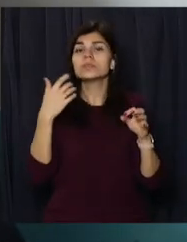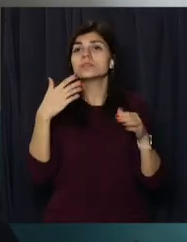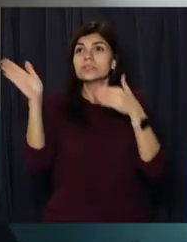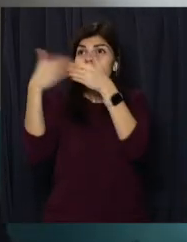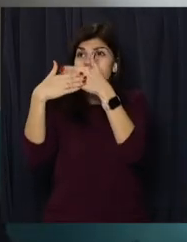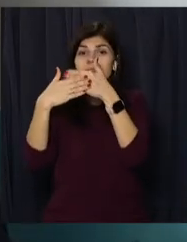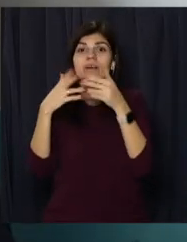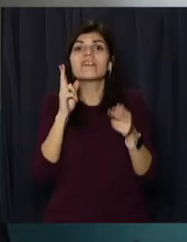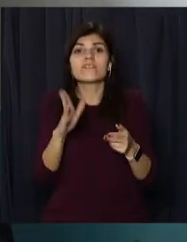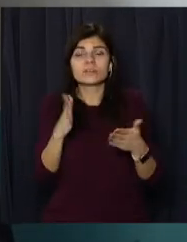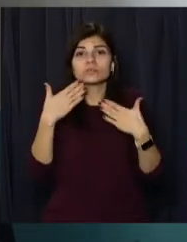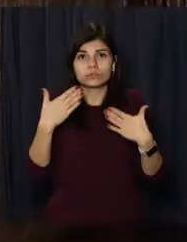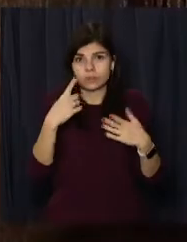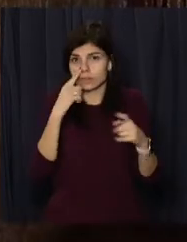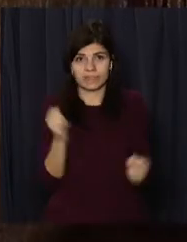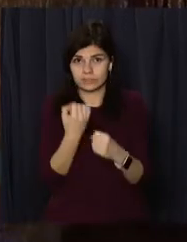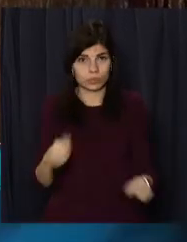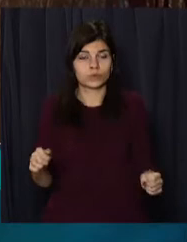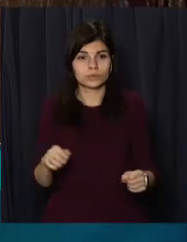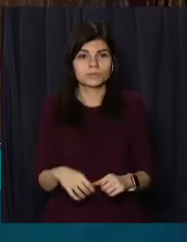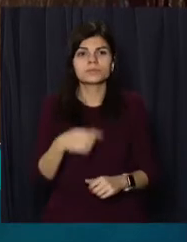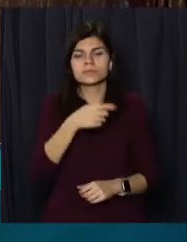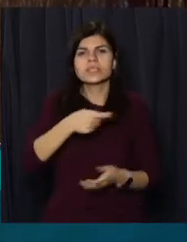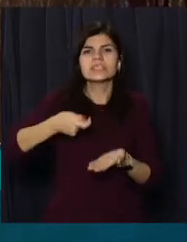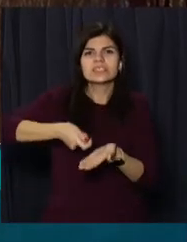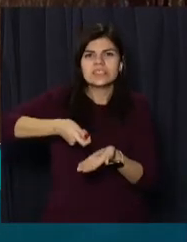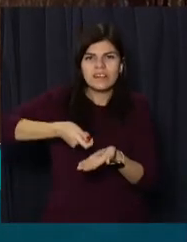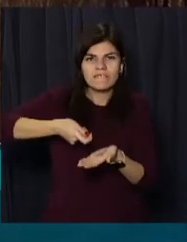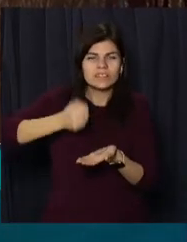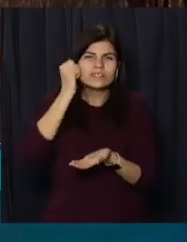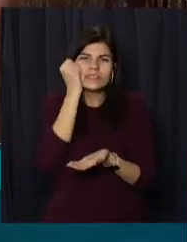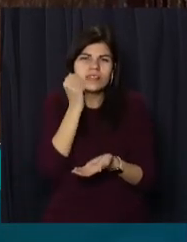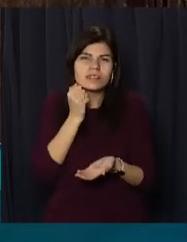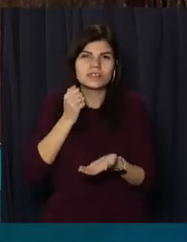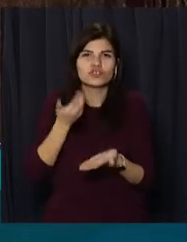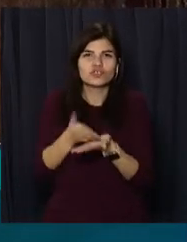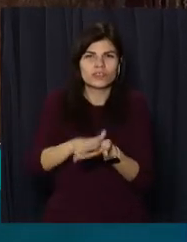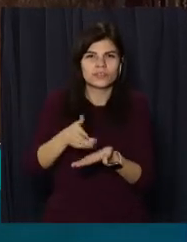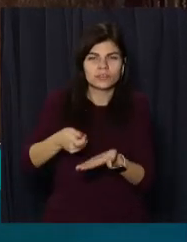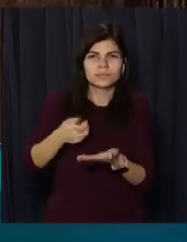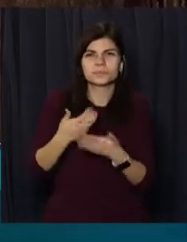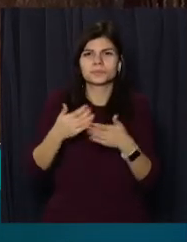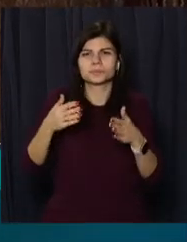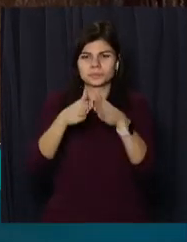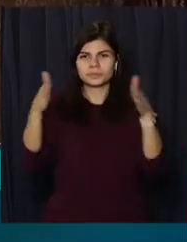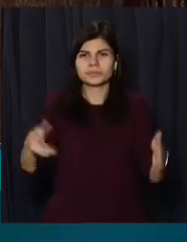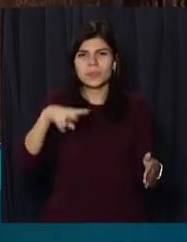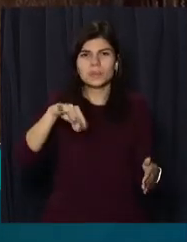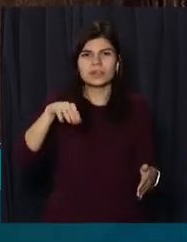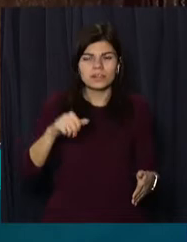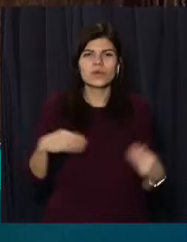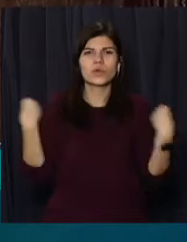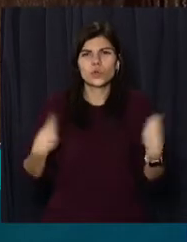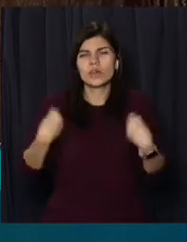квартирі нічим дышати. Там сковородки ці старі, негожі плити старі, одежа